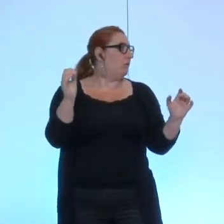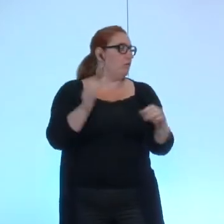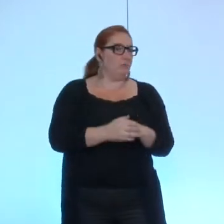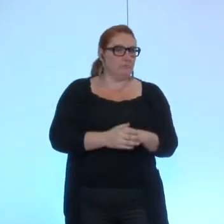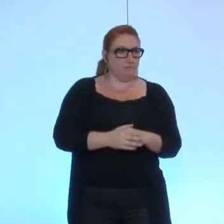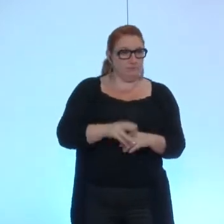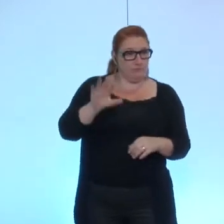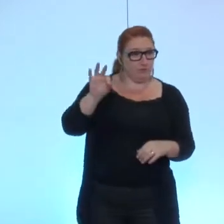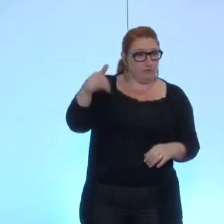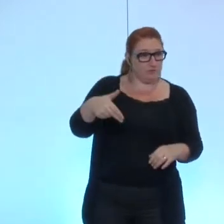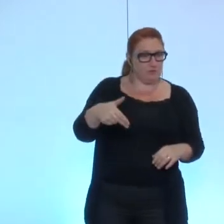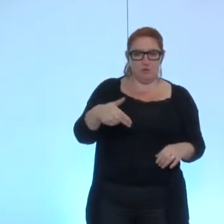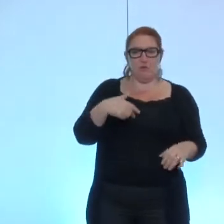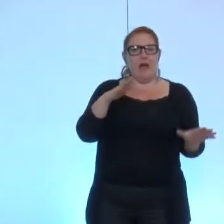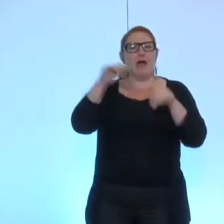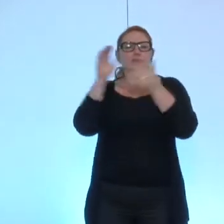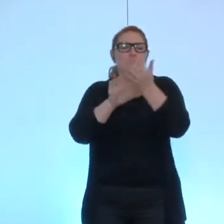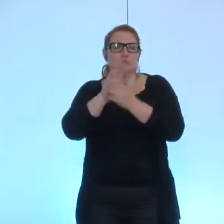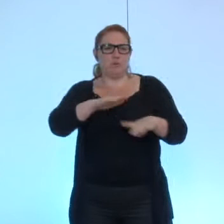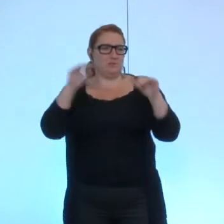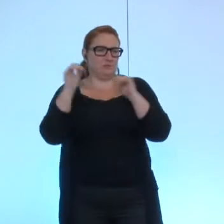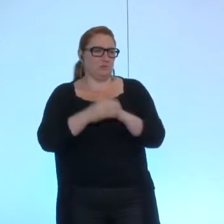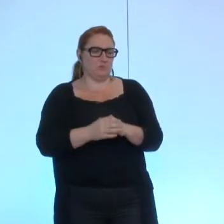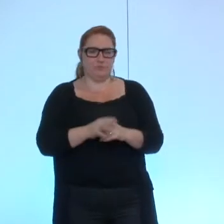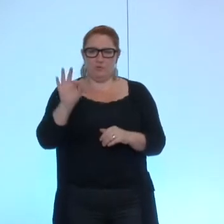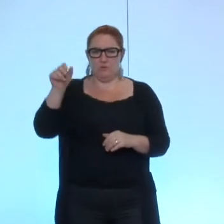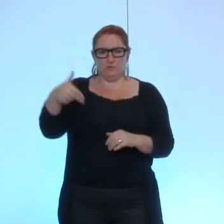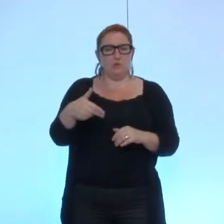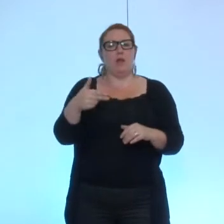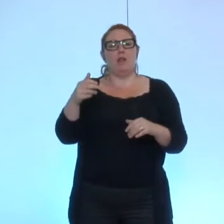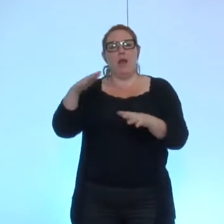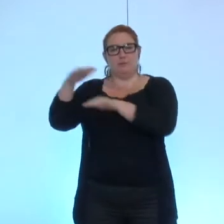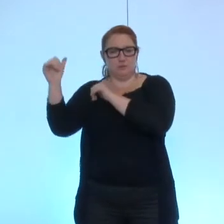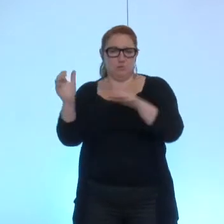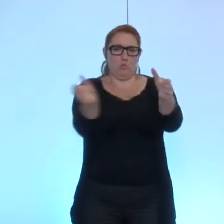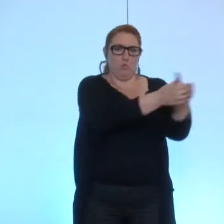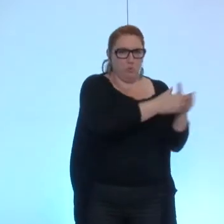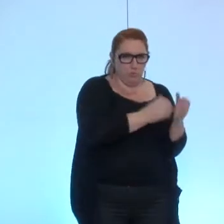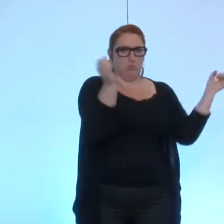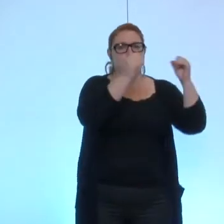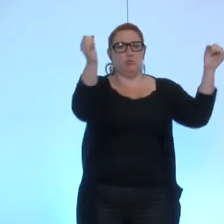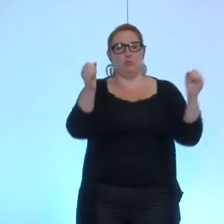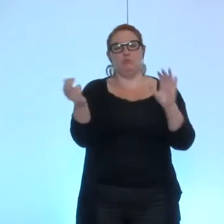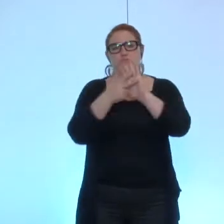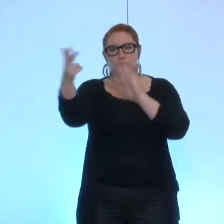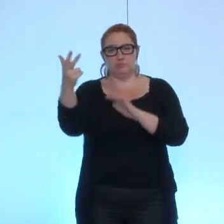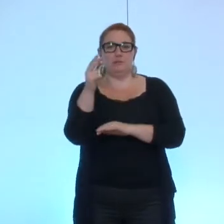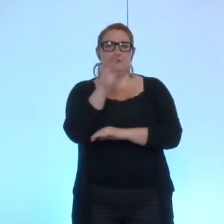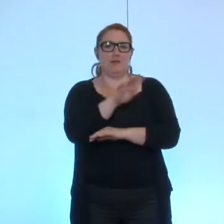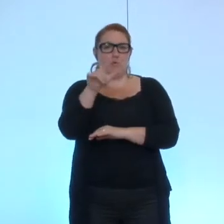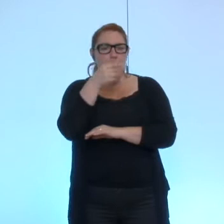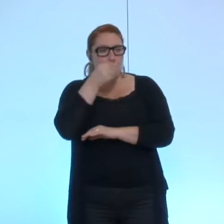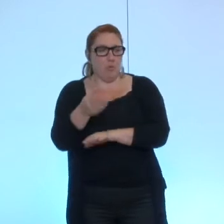Front National abstention pour Front National pour les 3 autres groupes cette délibération numéro 42 sur la mission locale est adoptée